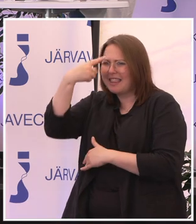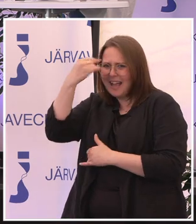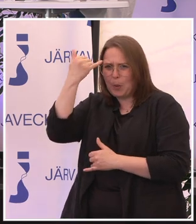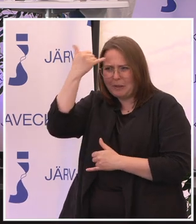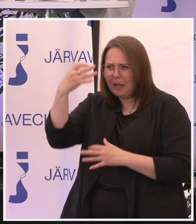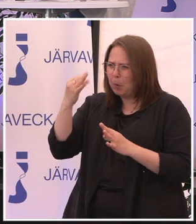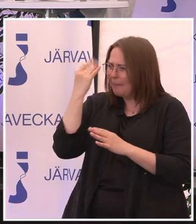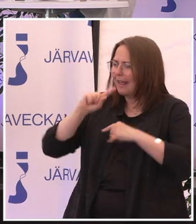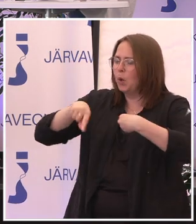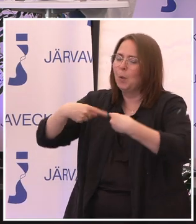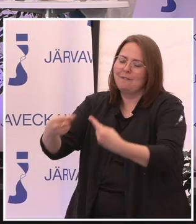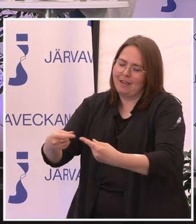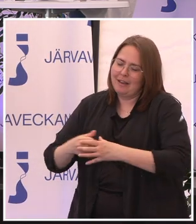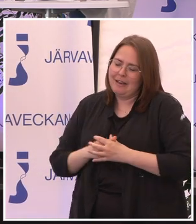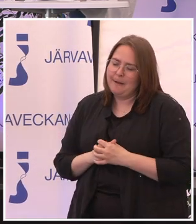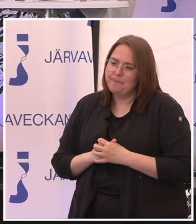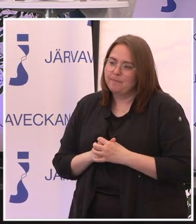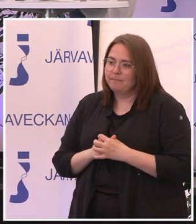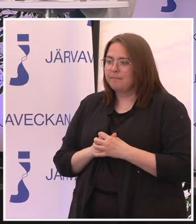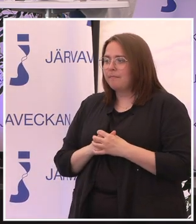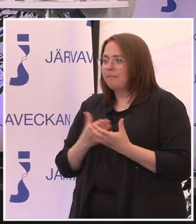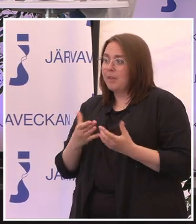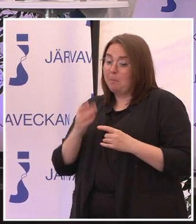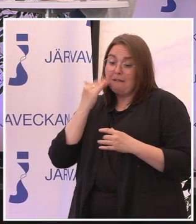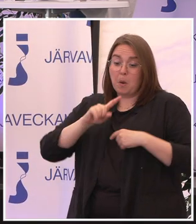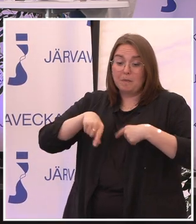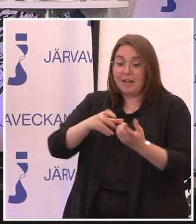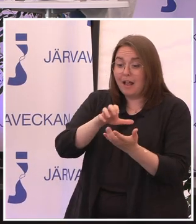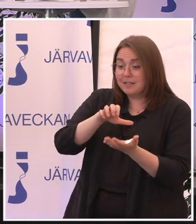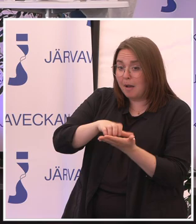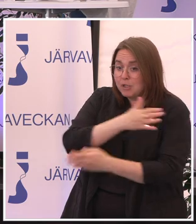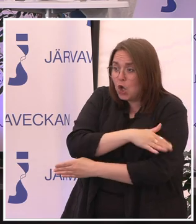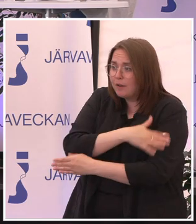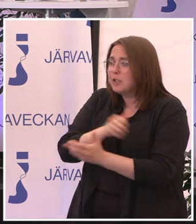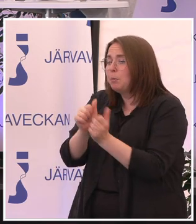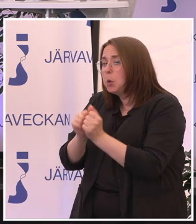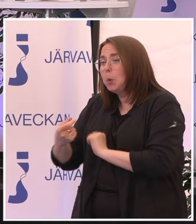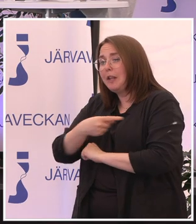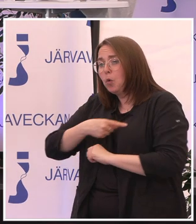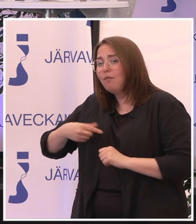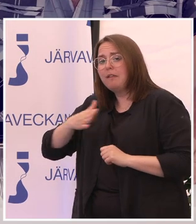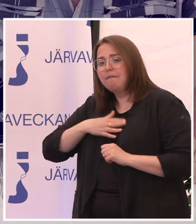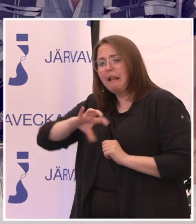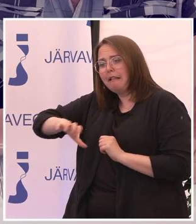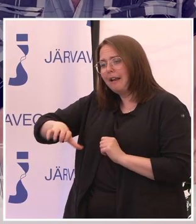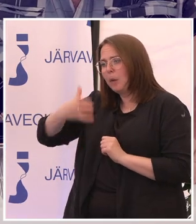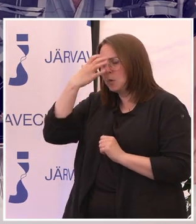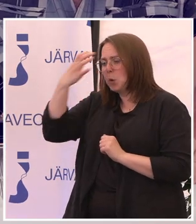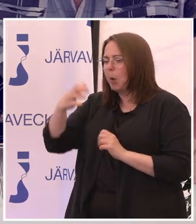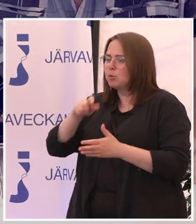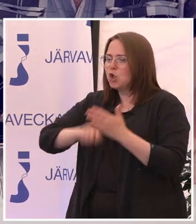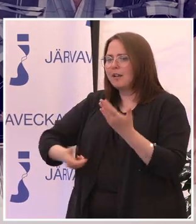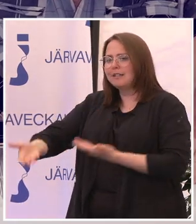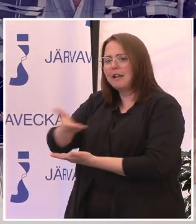hur man kan utveckla produkter, samhällsservice och så. Och där vill vi att Region Stockholm startar ett